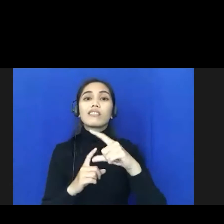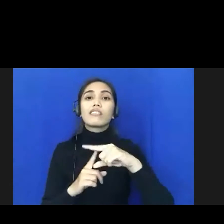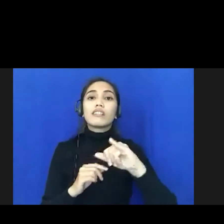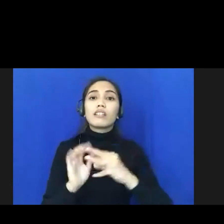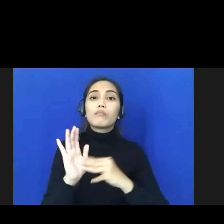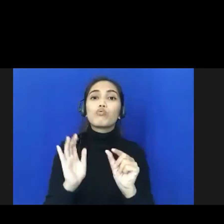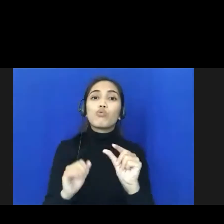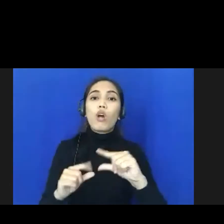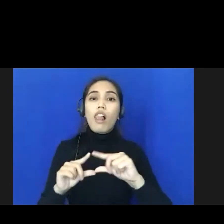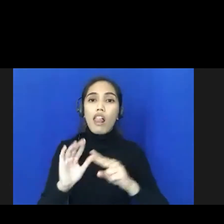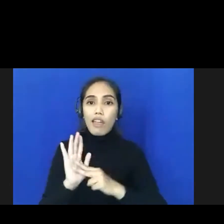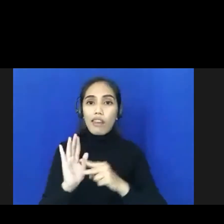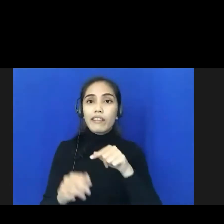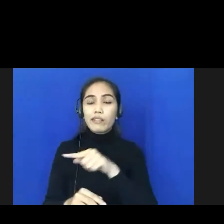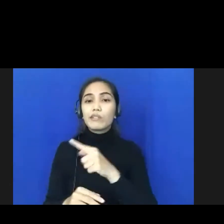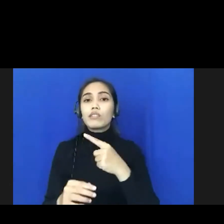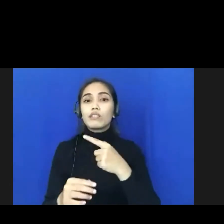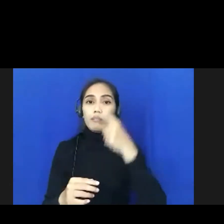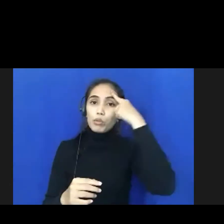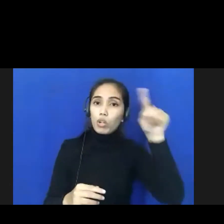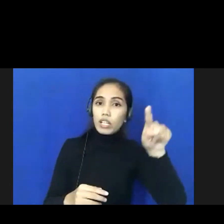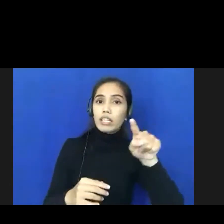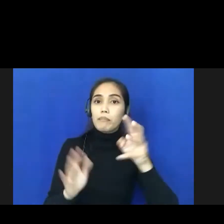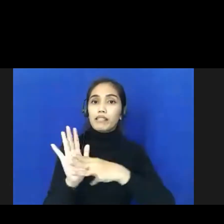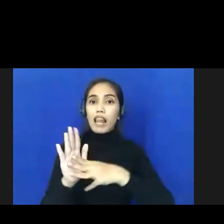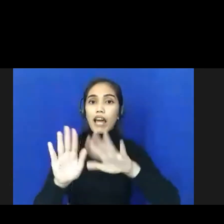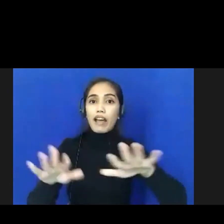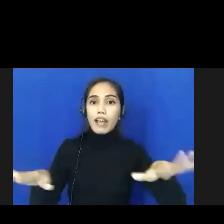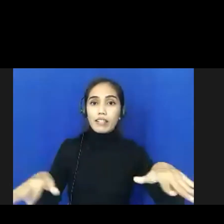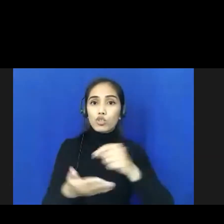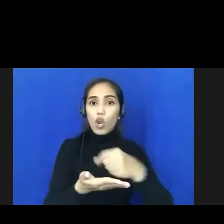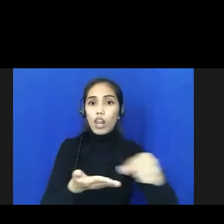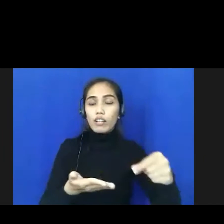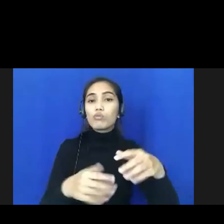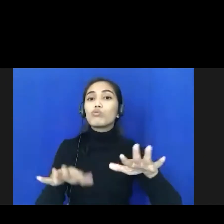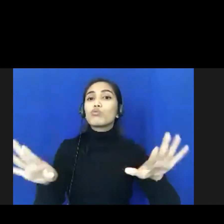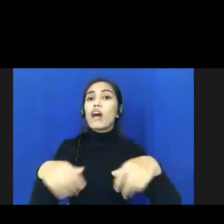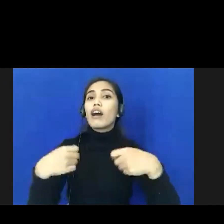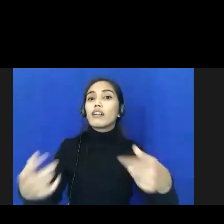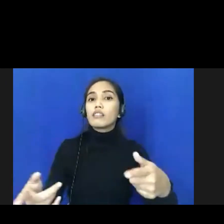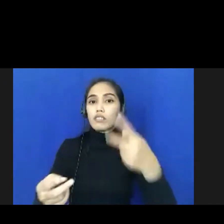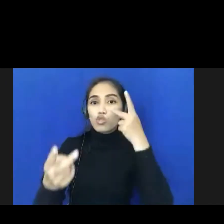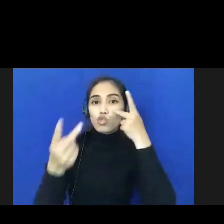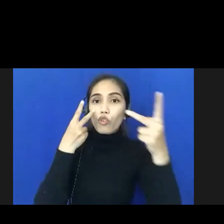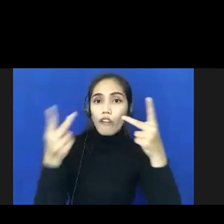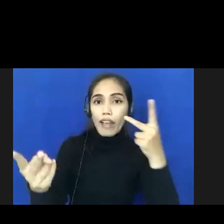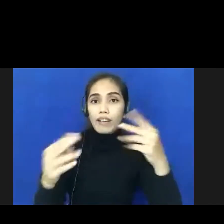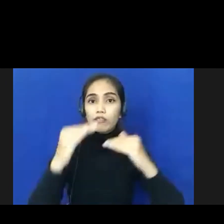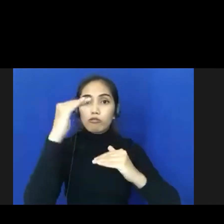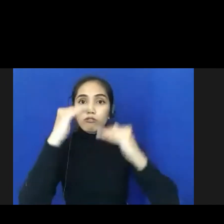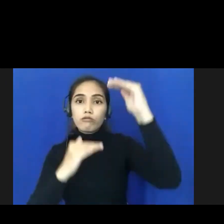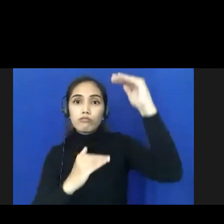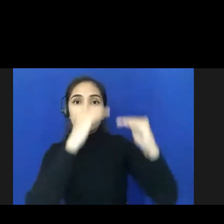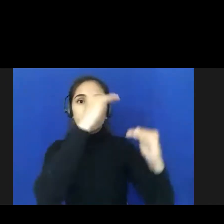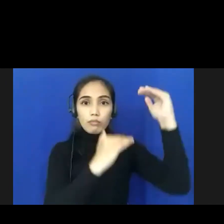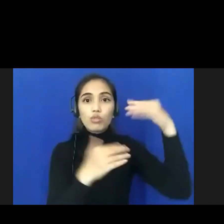keperdulian terkait masalah anak sekolah ini juga telah memberikan melakukan suatu survei bagaimana nanti